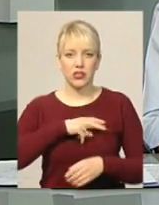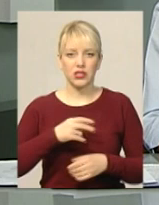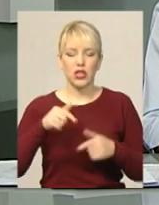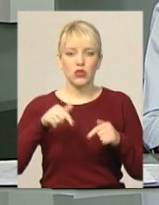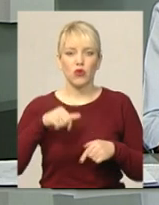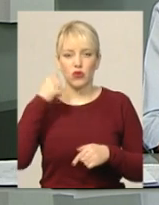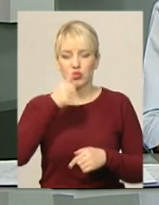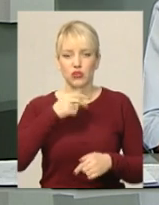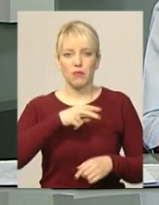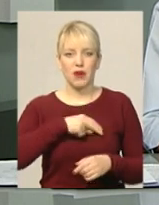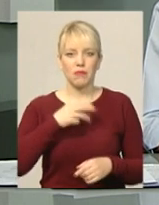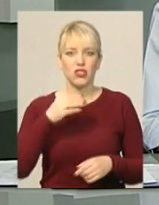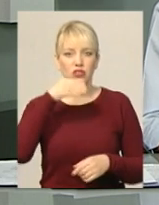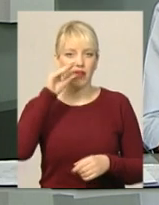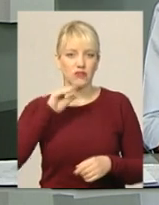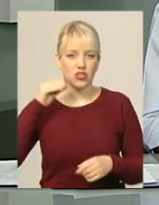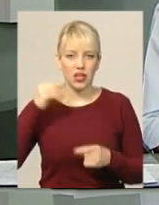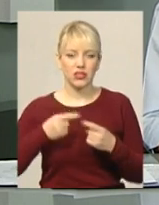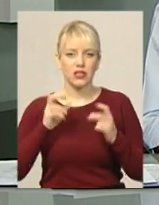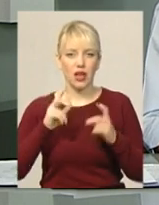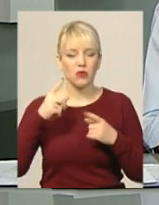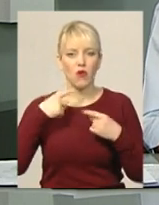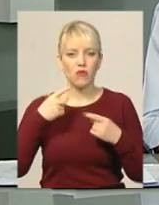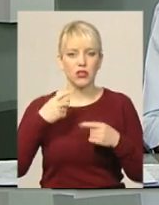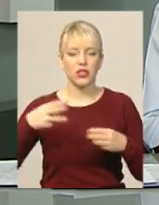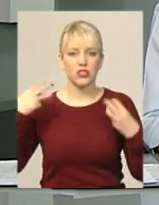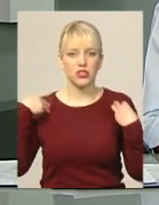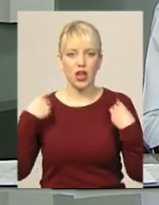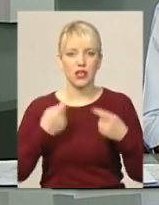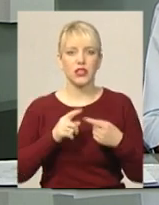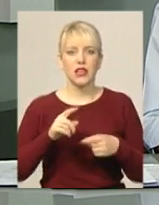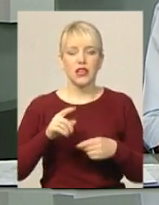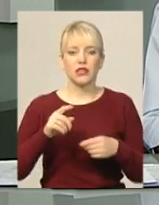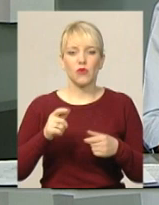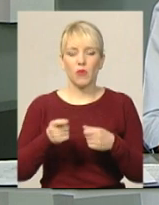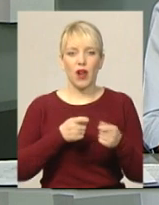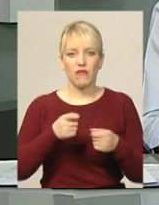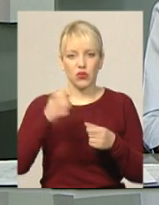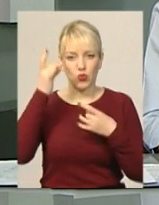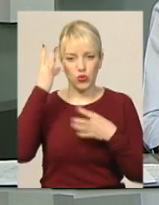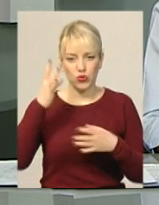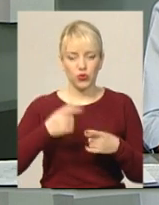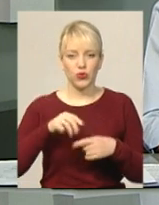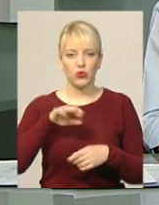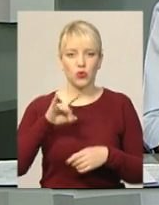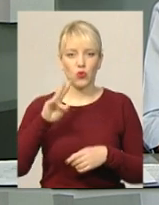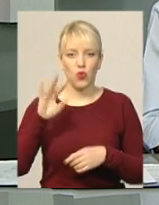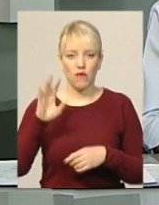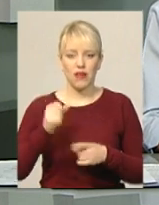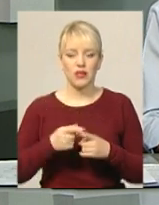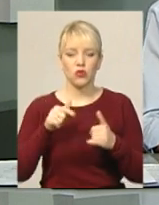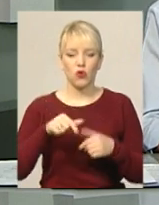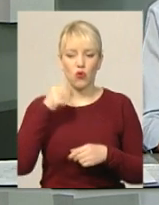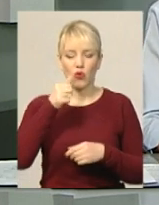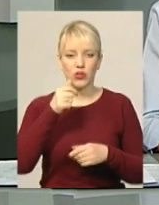імені Тараса Шевченка. Як повідомляє начальник управління культури, національностей та релігій облдержадміністрації Ірина Трунова, цьогоріч на